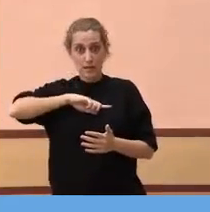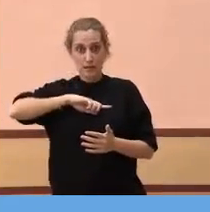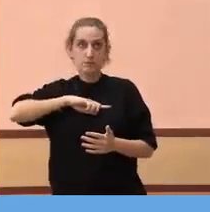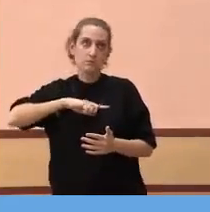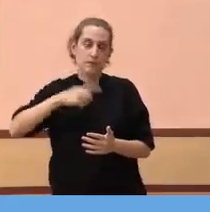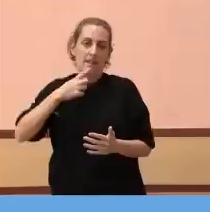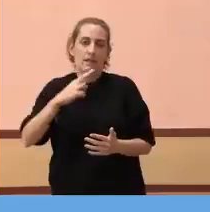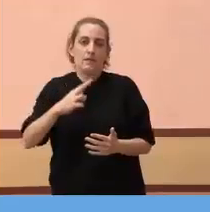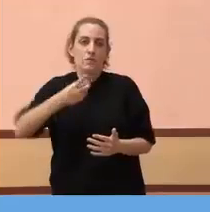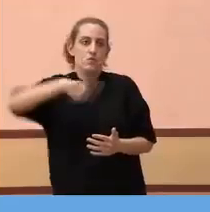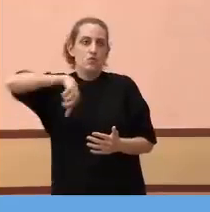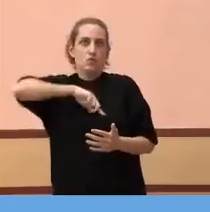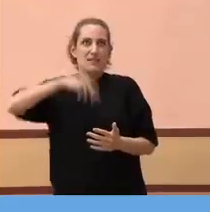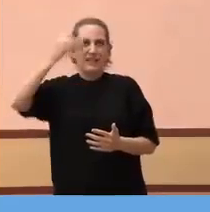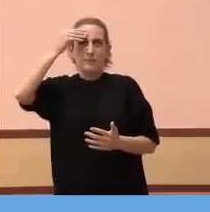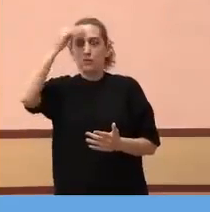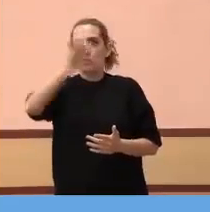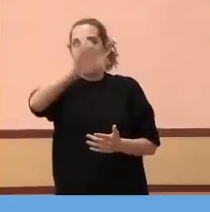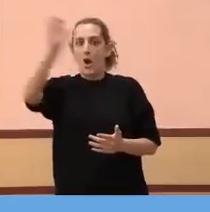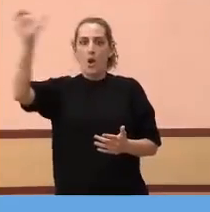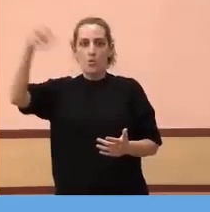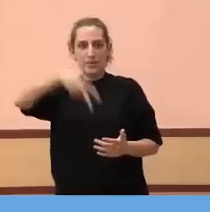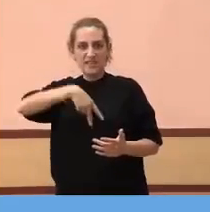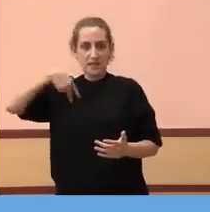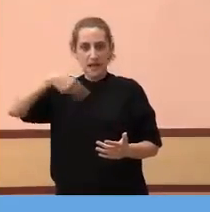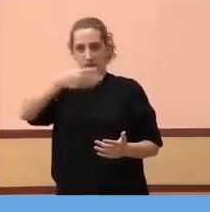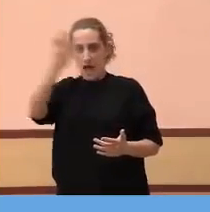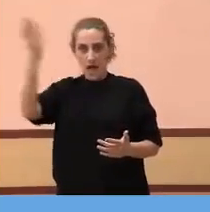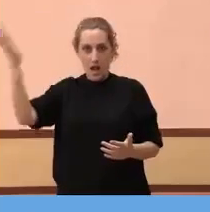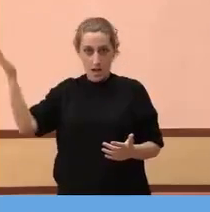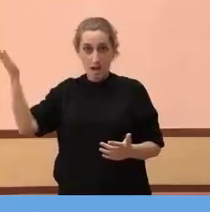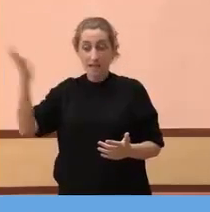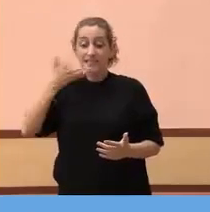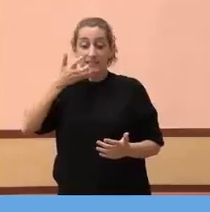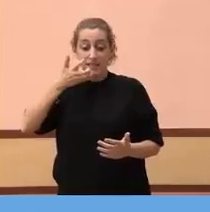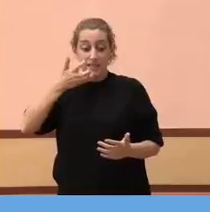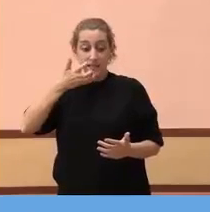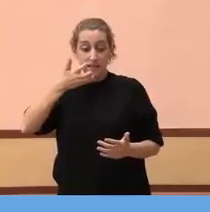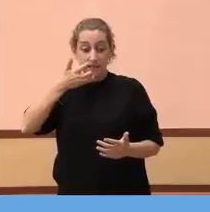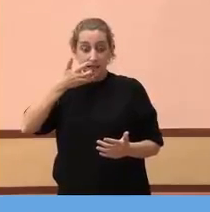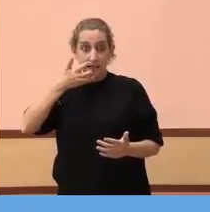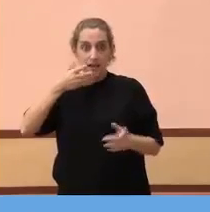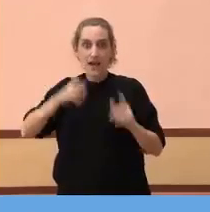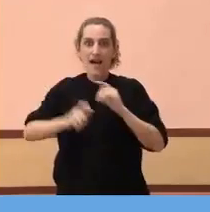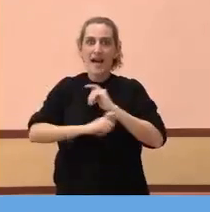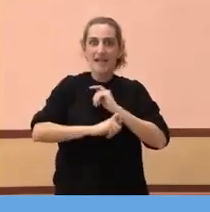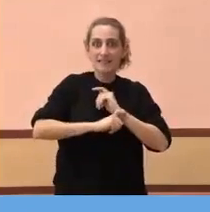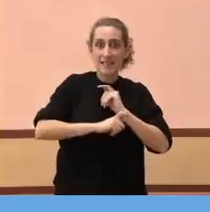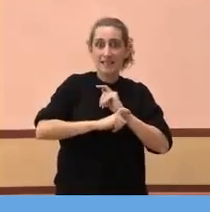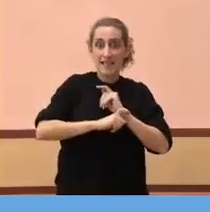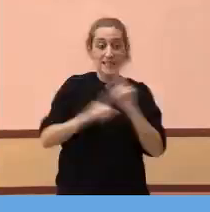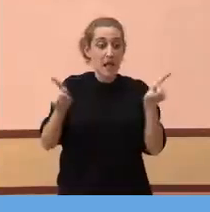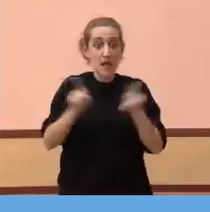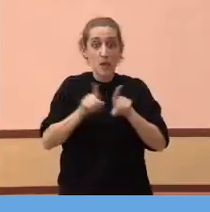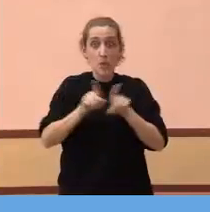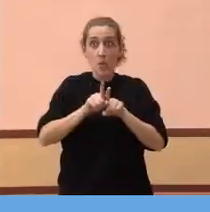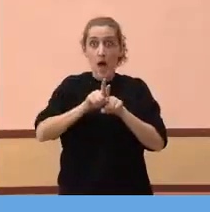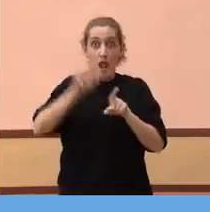pensant en Europa, aplica una estratègia britànica, que és